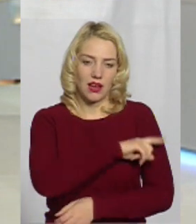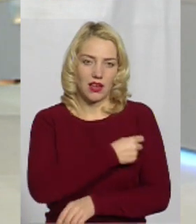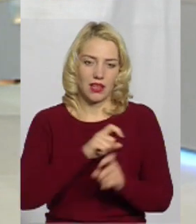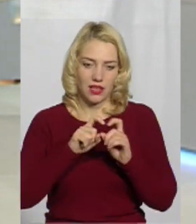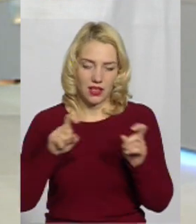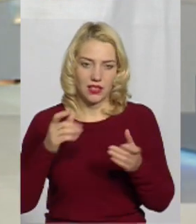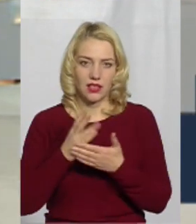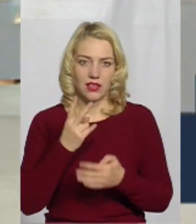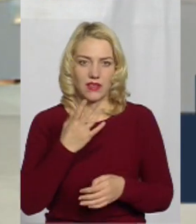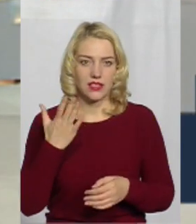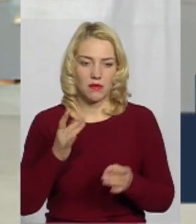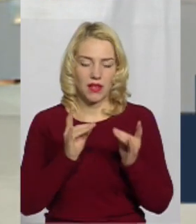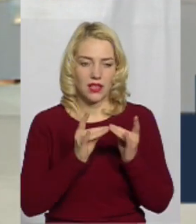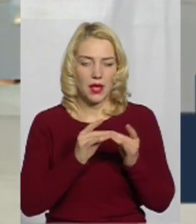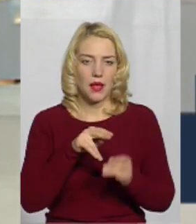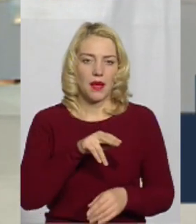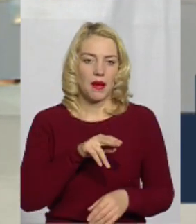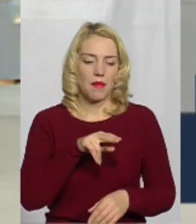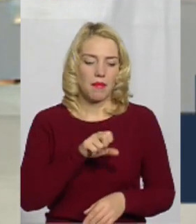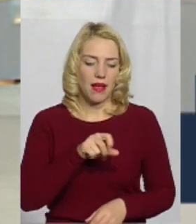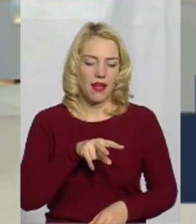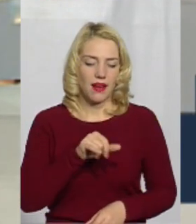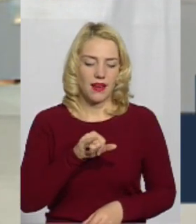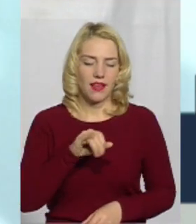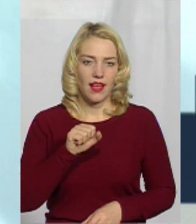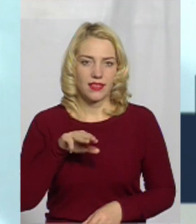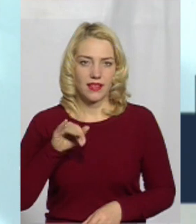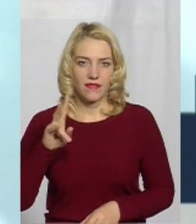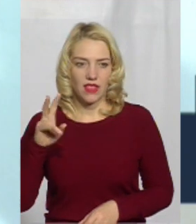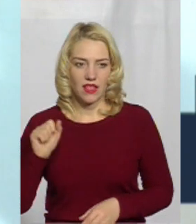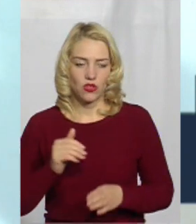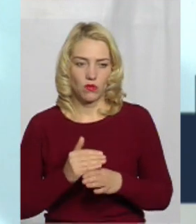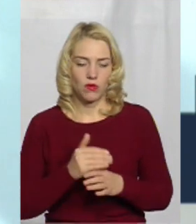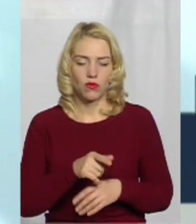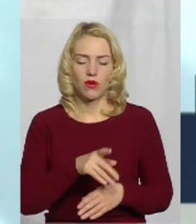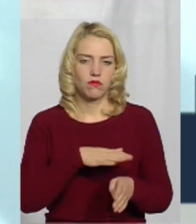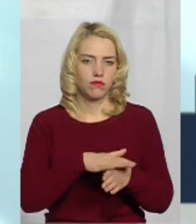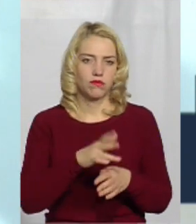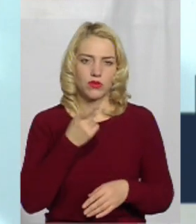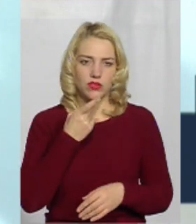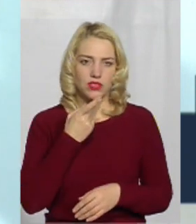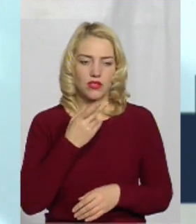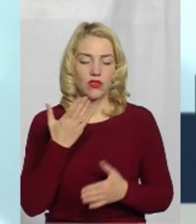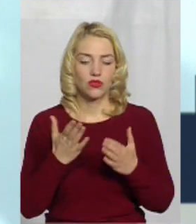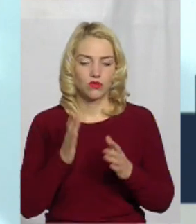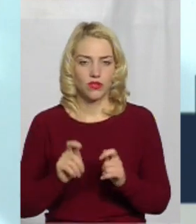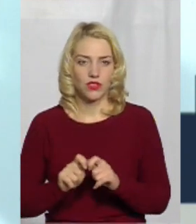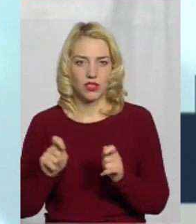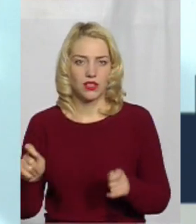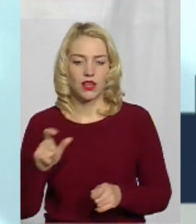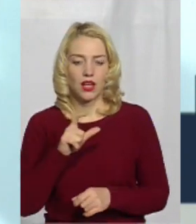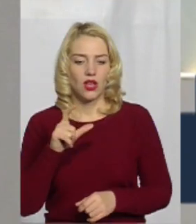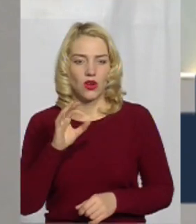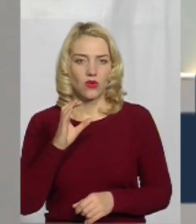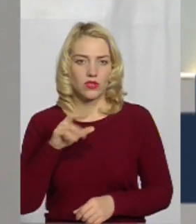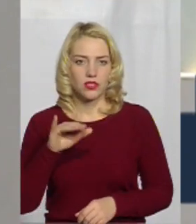є 25 ліжок паліативної допомоги, вони не пустують, вони заповнені постійно. І навіть якщо буде відкриття хоспісу, то ці